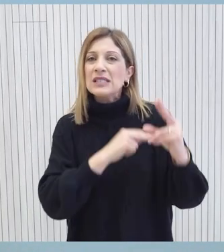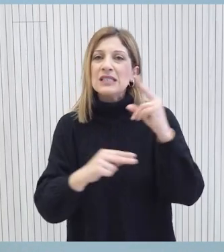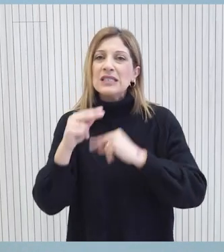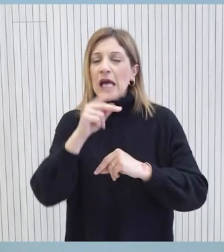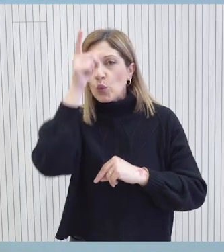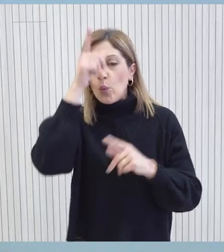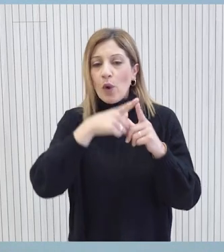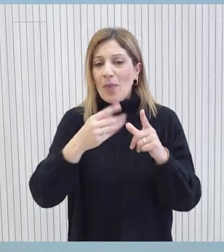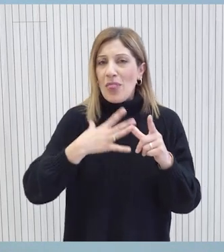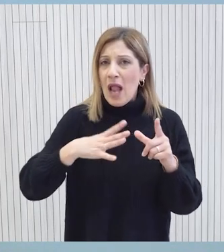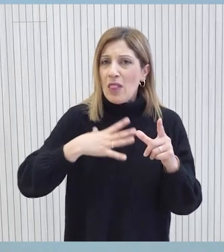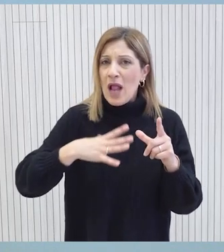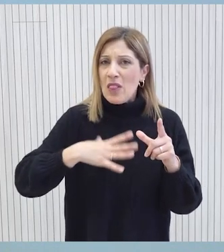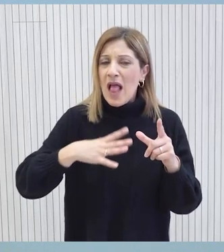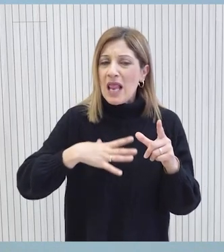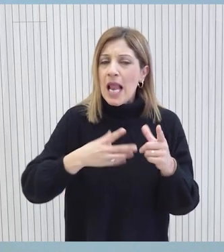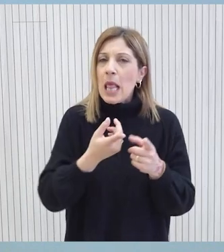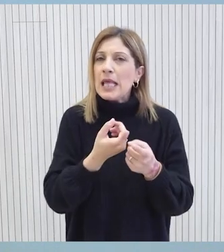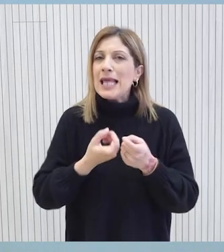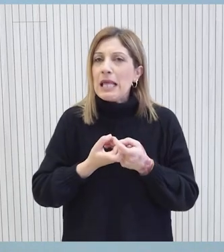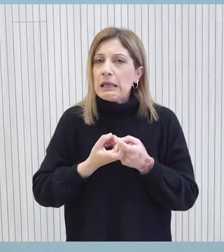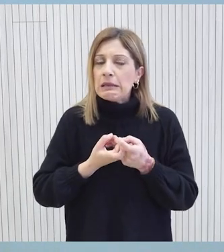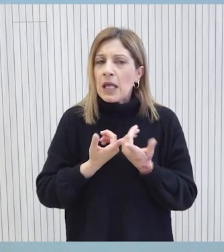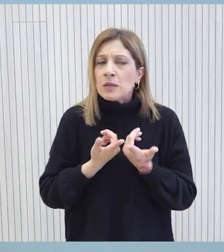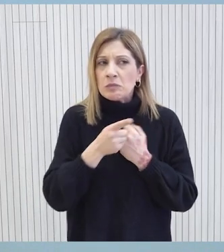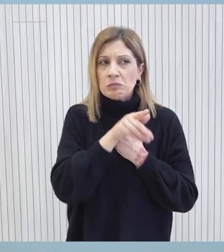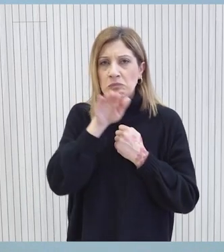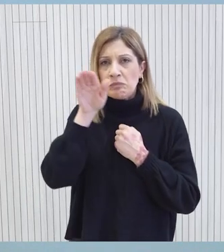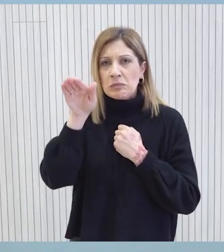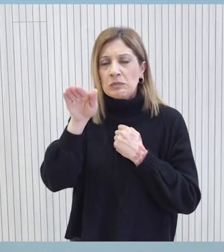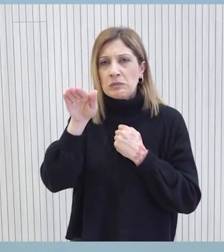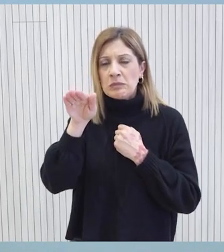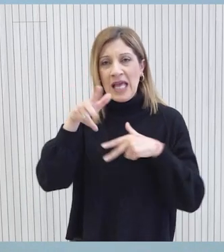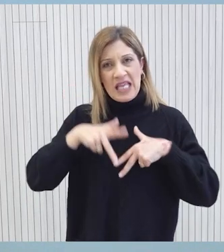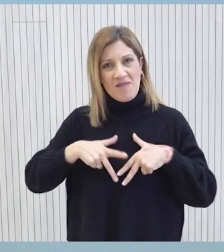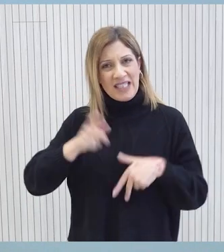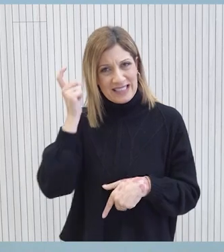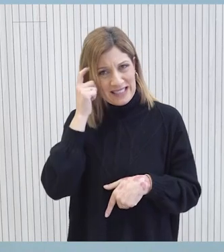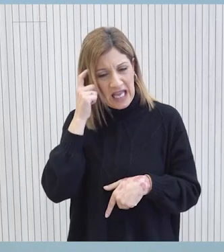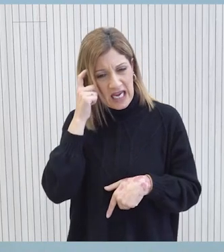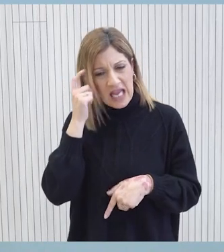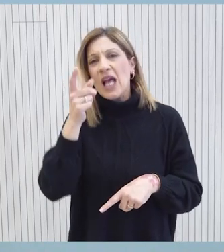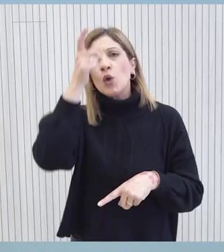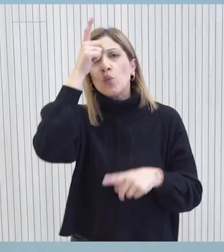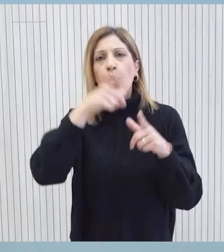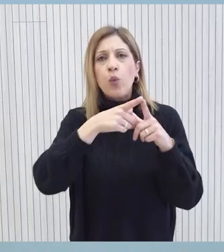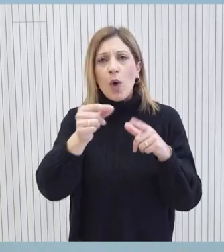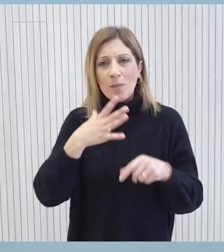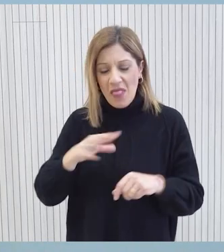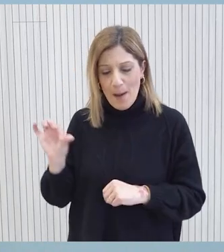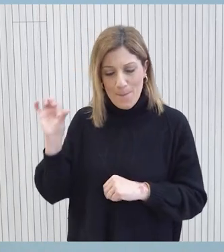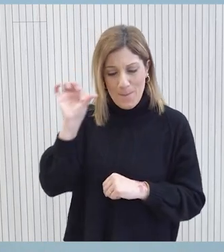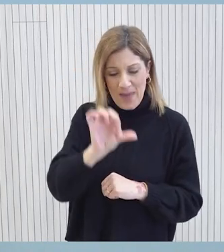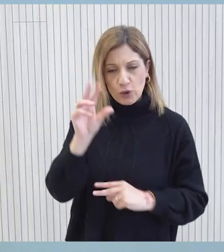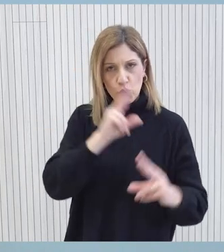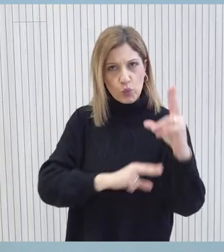Η κυβέρνηση γνωρίζει τι κίνητρα ζητούν οι του κοκύπροι για να αντιστρέψουν πίσω στις συνομιλίες. Βρισκόμαστε σε μια